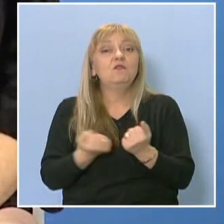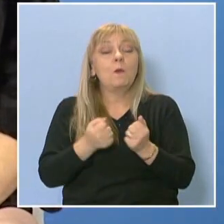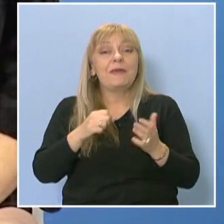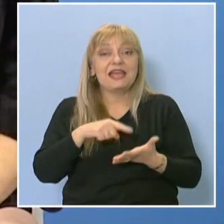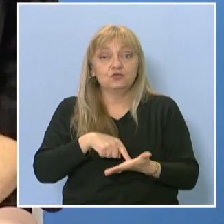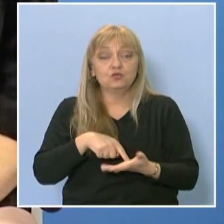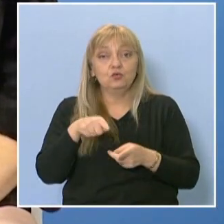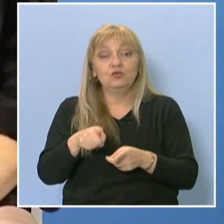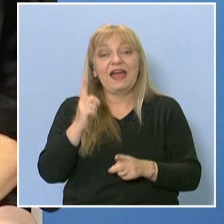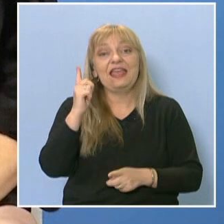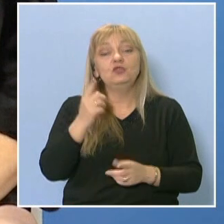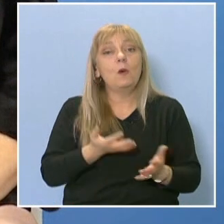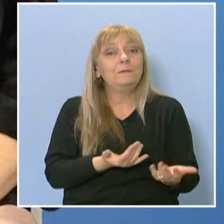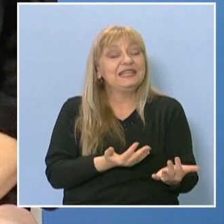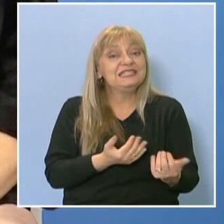предизвикателство.